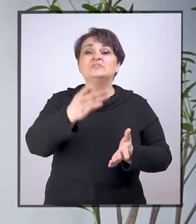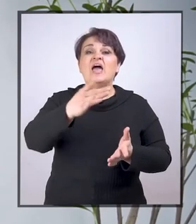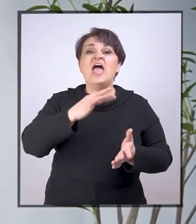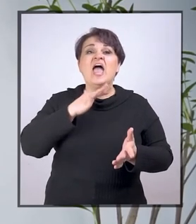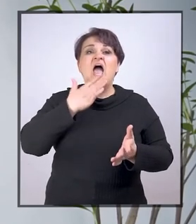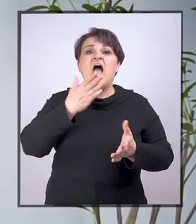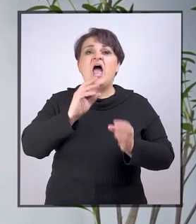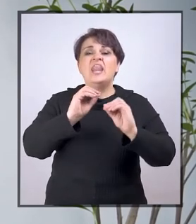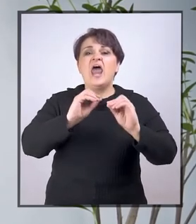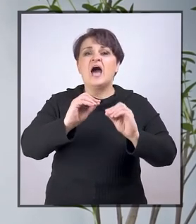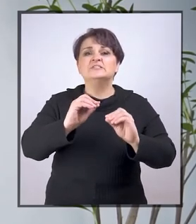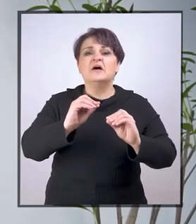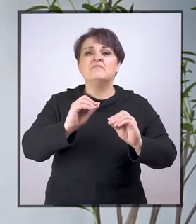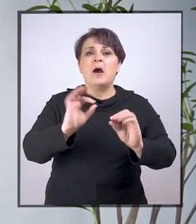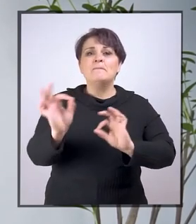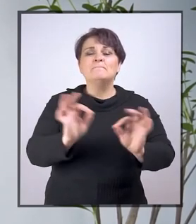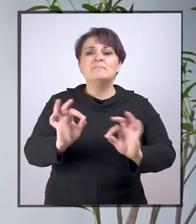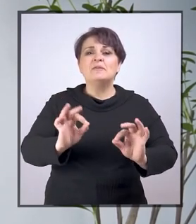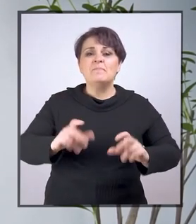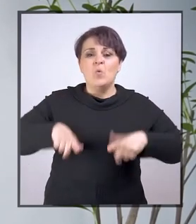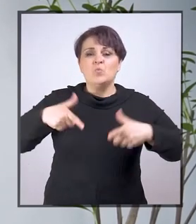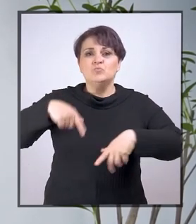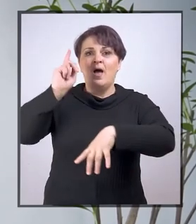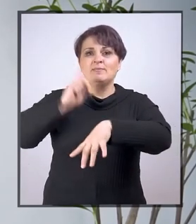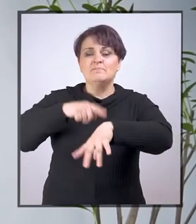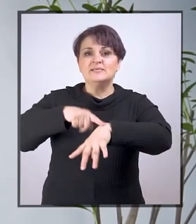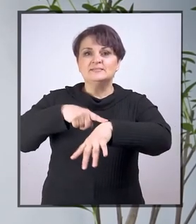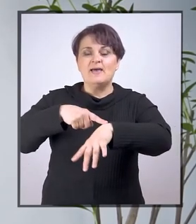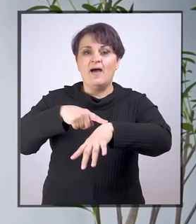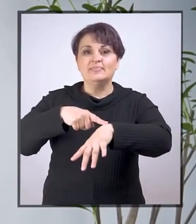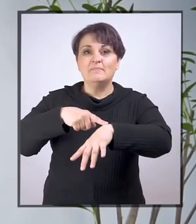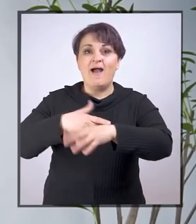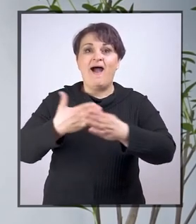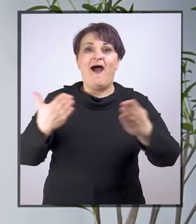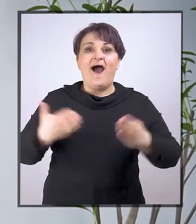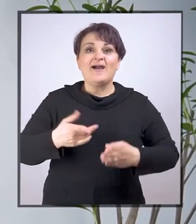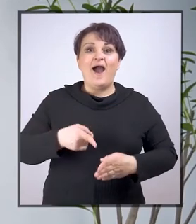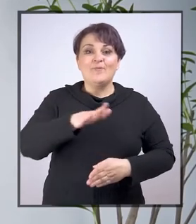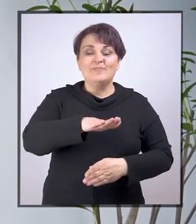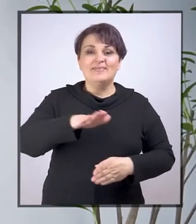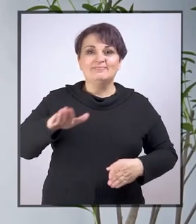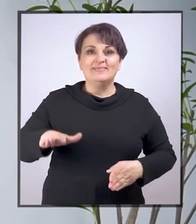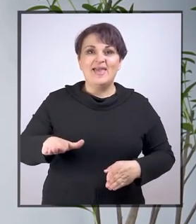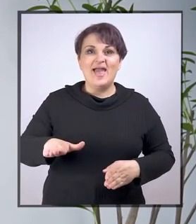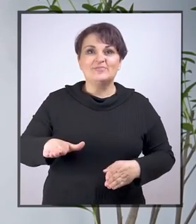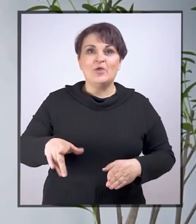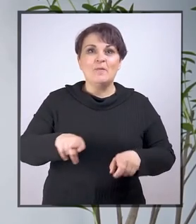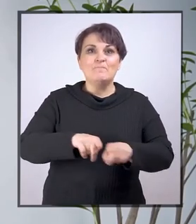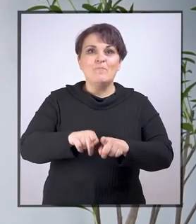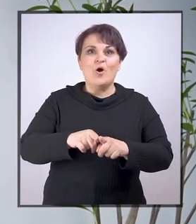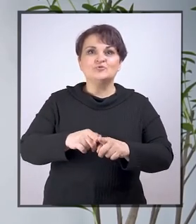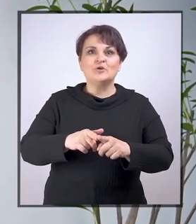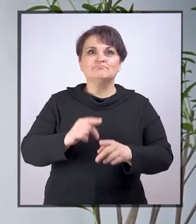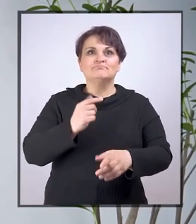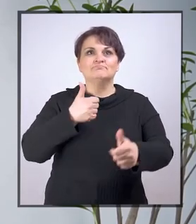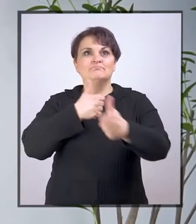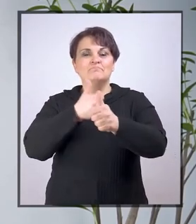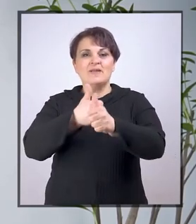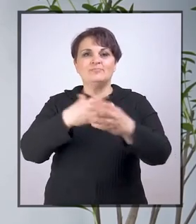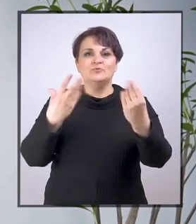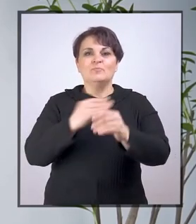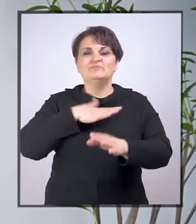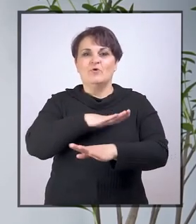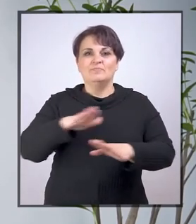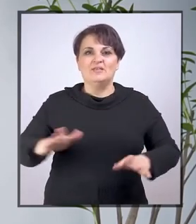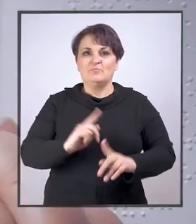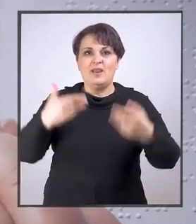nastava u tom slučaju organizuje u prije podnevnim satima kako bi dijete moglo jednako sa drugima da